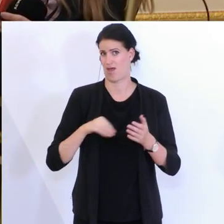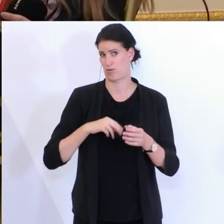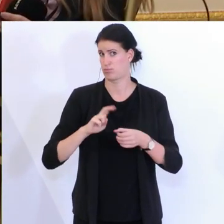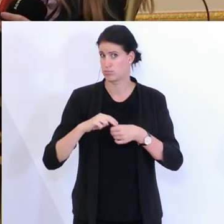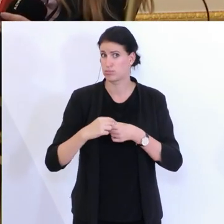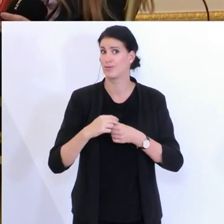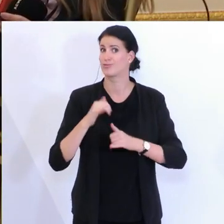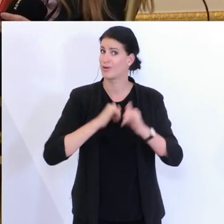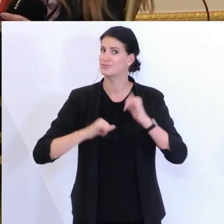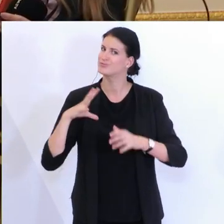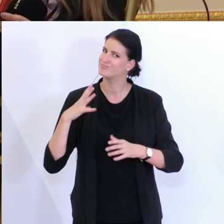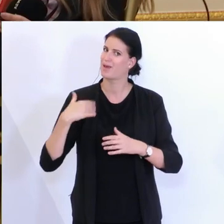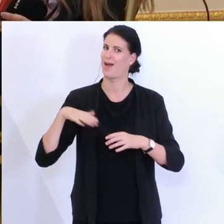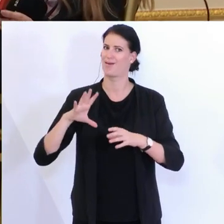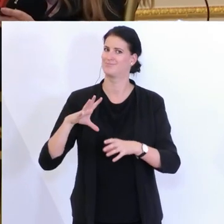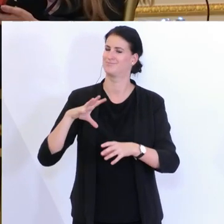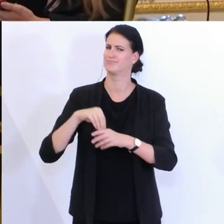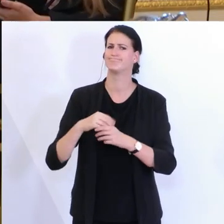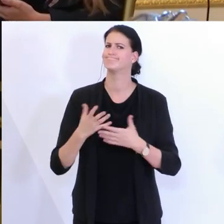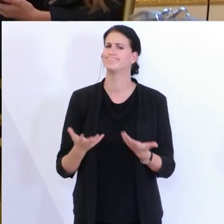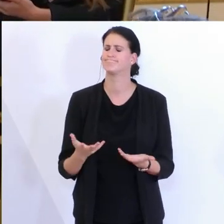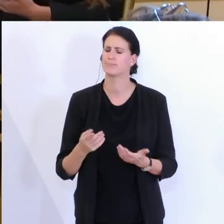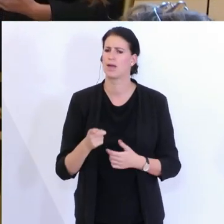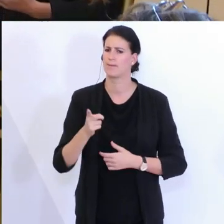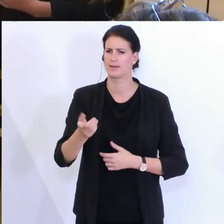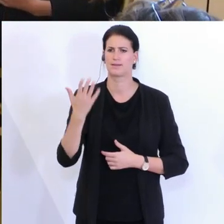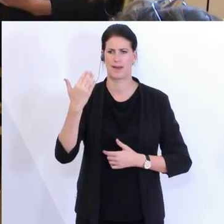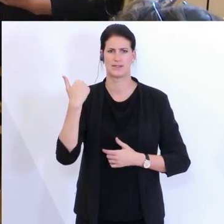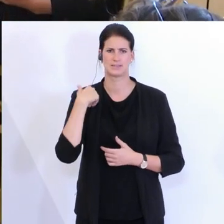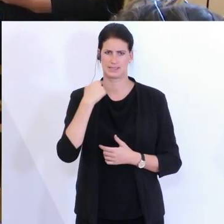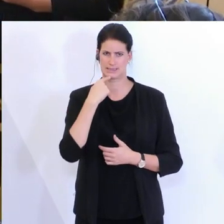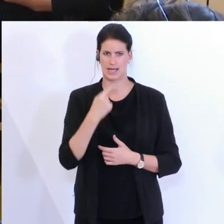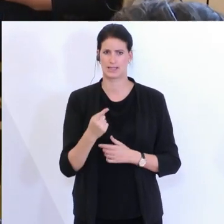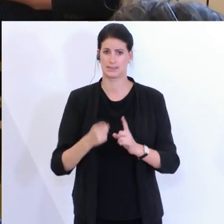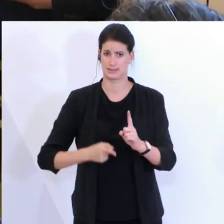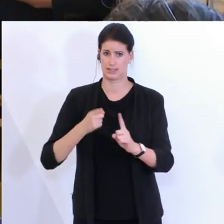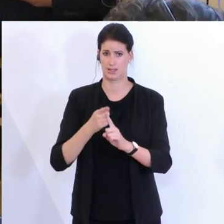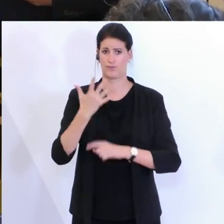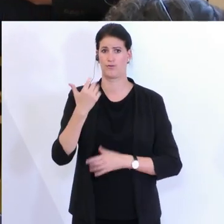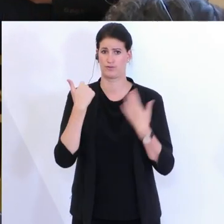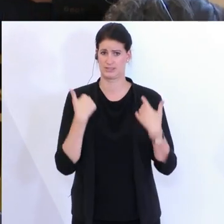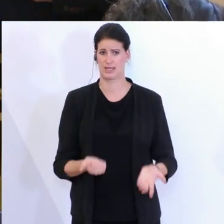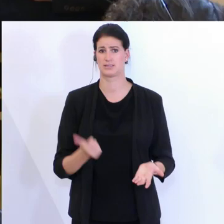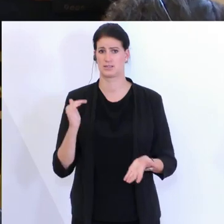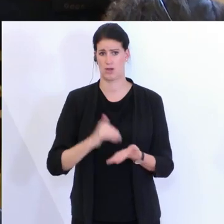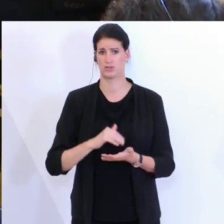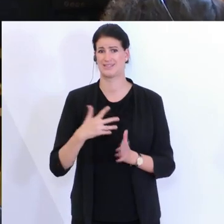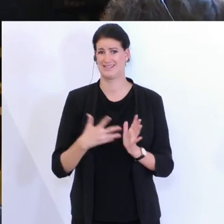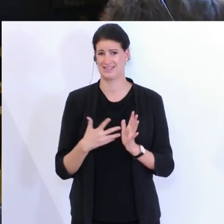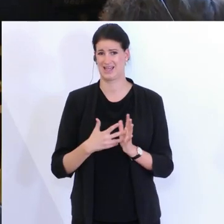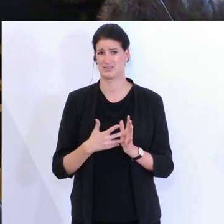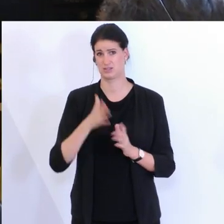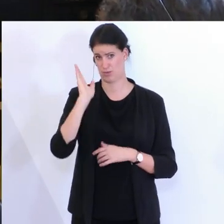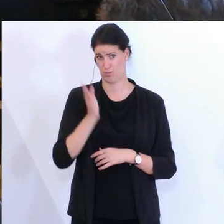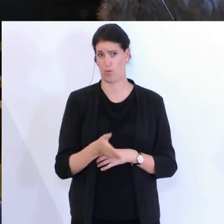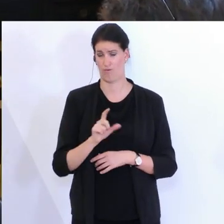Tourismus. Sie haben aber ursprünglich sozusagen als Ziel ausgegeben 65.000 Tests pro Woche. Da ist man immer noch